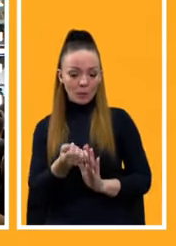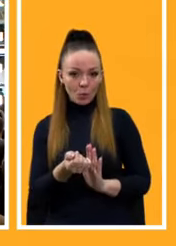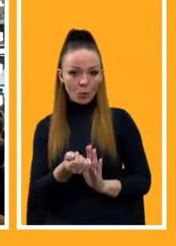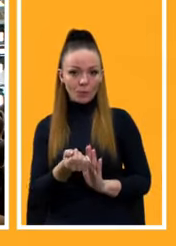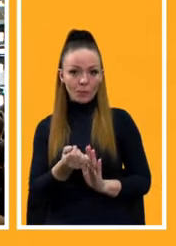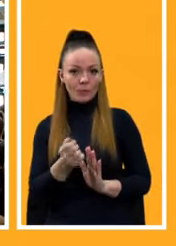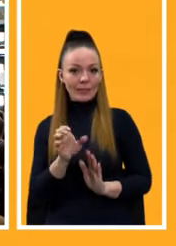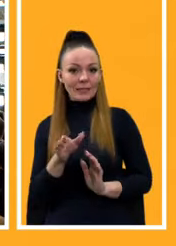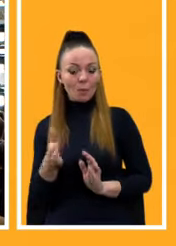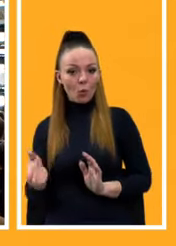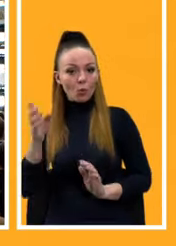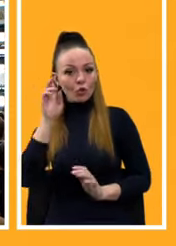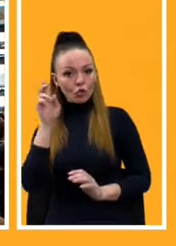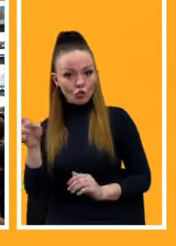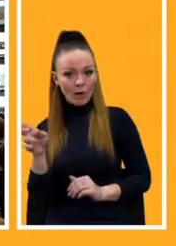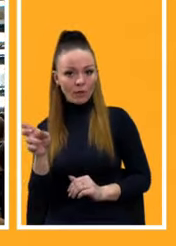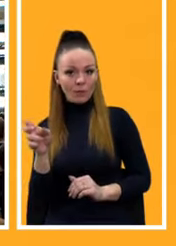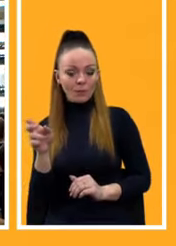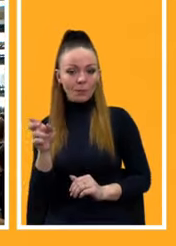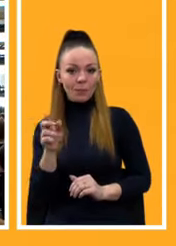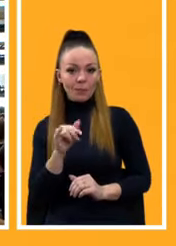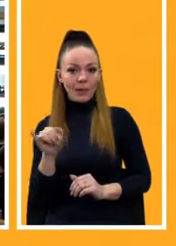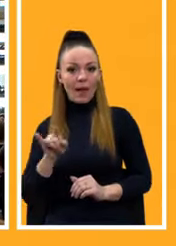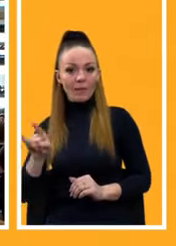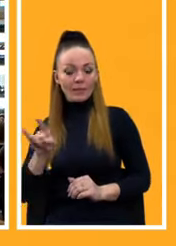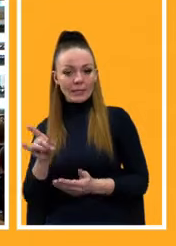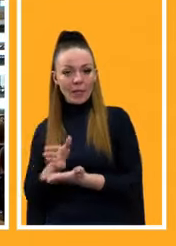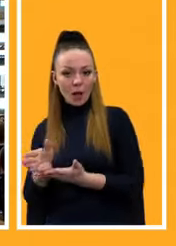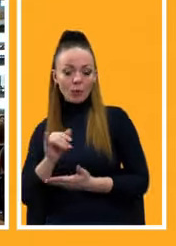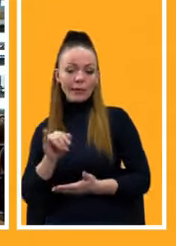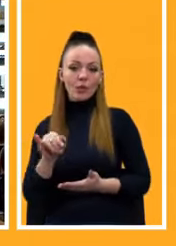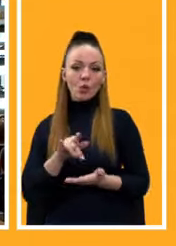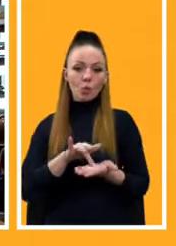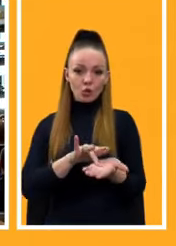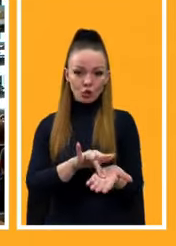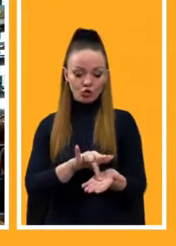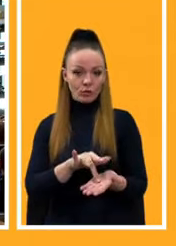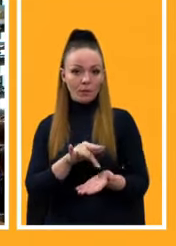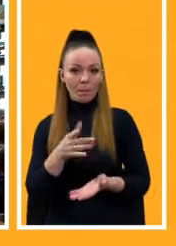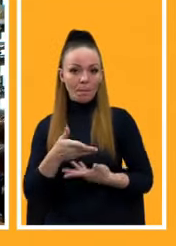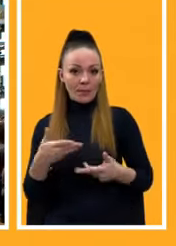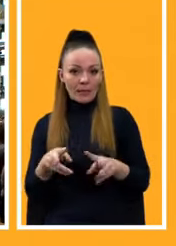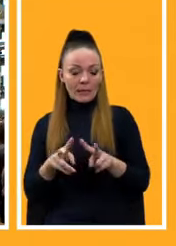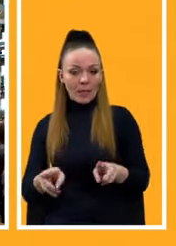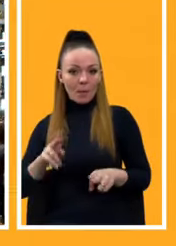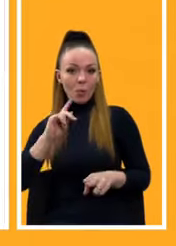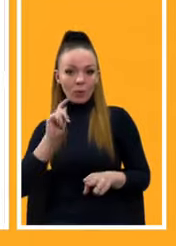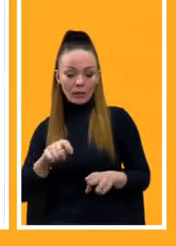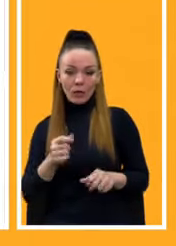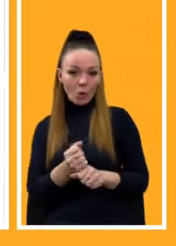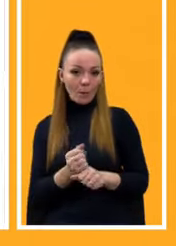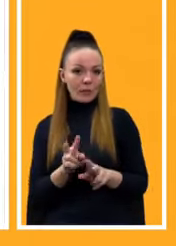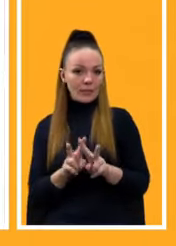зі збоку держави і авіаційній галузі, і туристичній галузі. Ми так само, як Україна робить те саме,